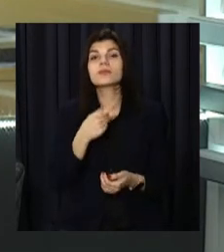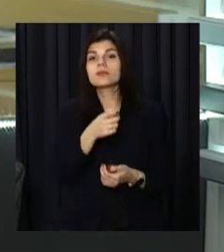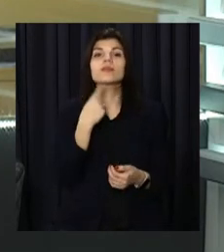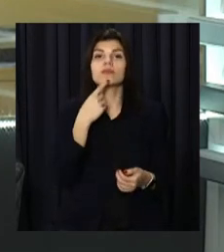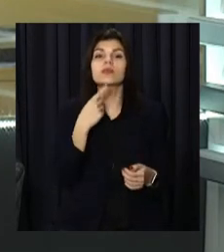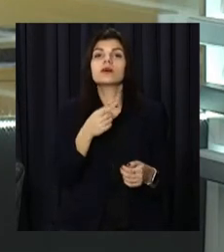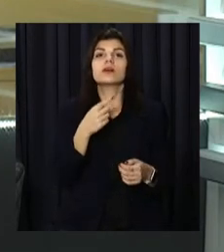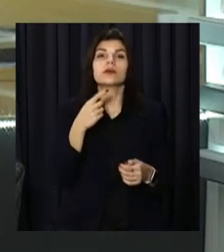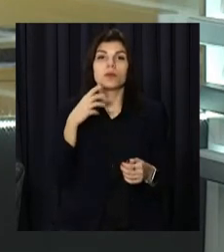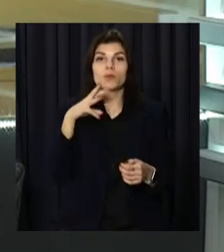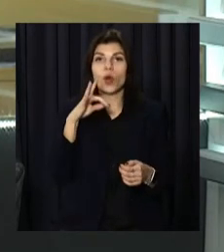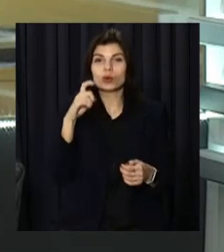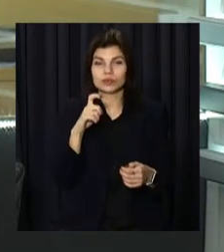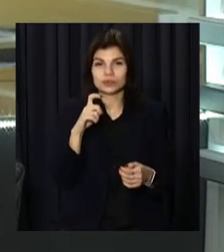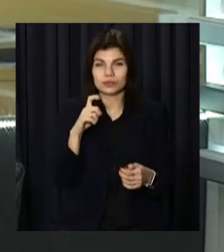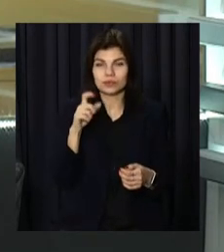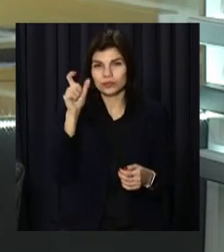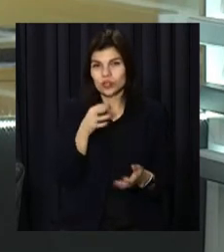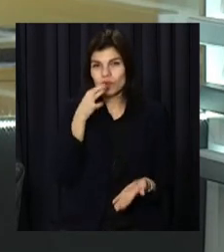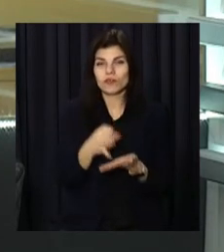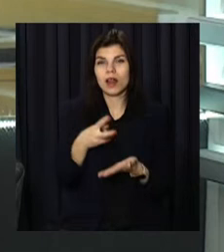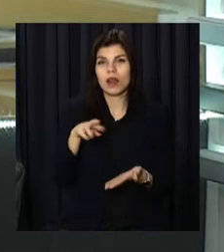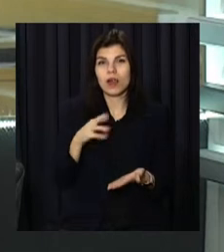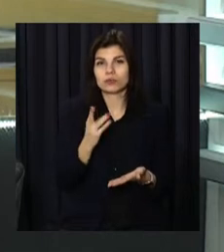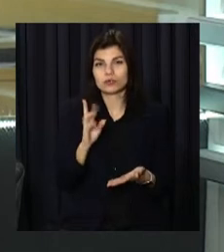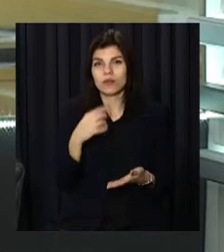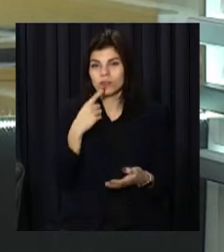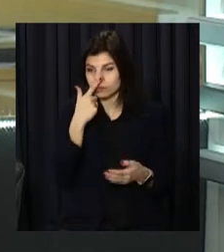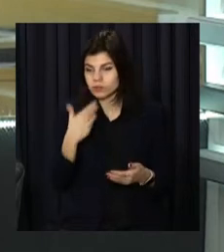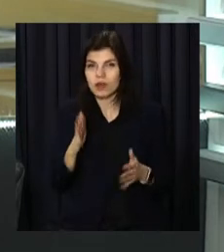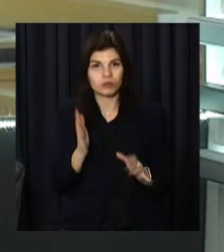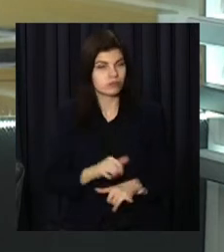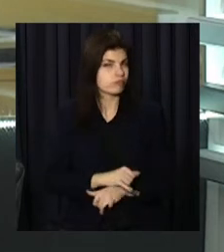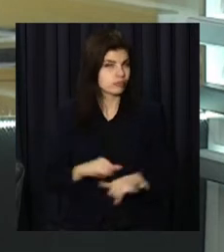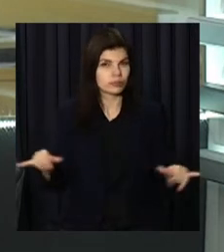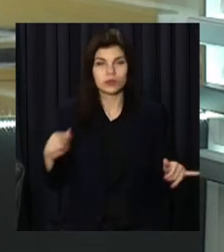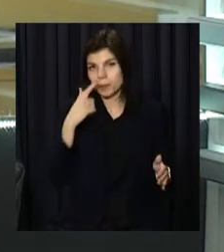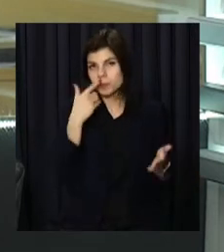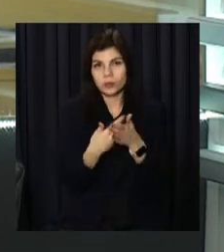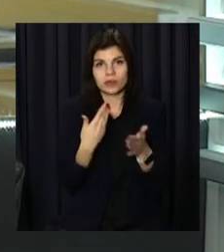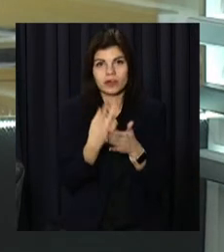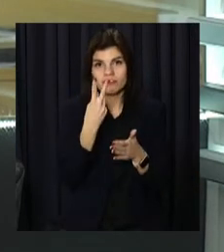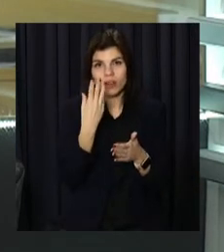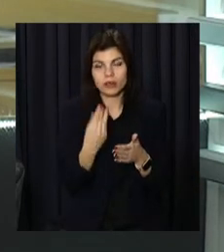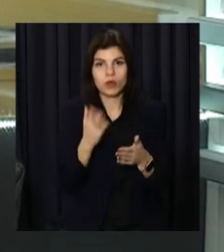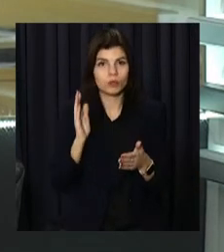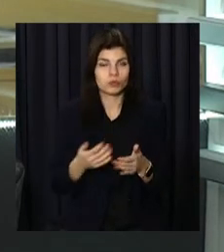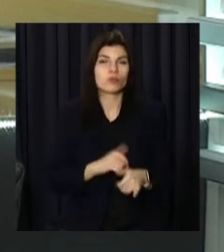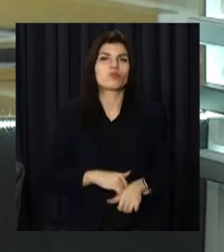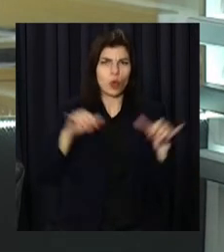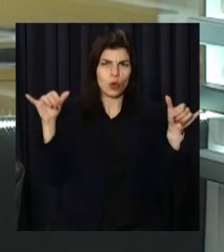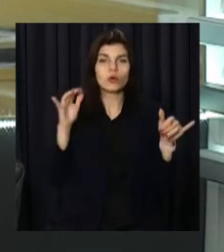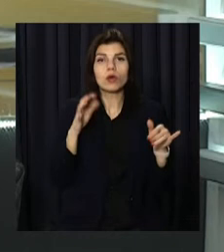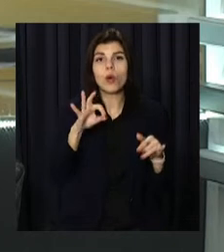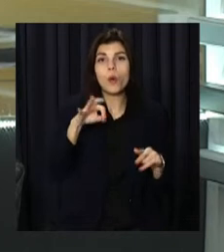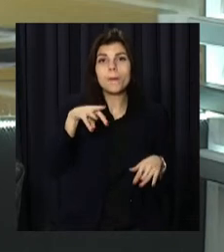очільник МОЗ Віктор Ляшко. Значний приріст захворілих на ковід очікують вже в найближчі два тижні. Міністр додав, омікрон